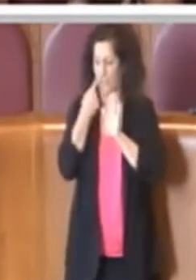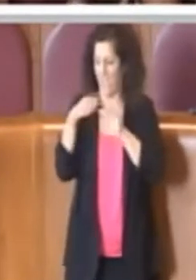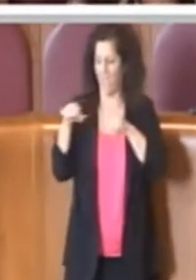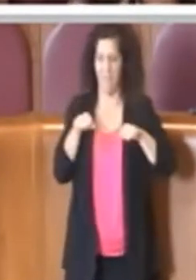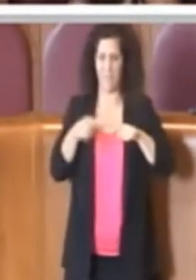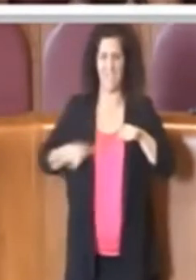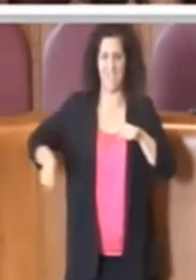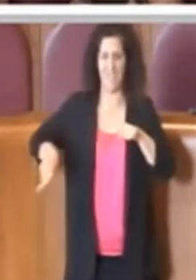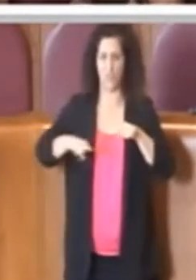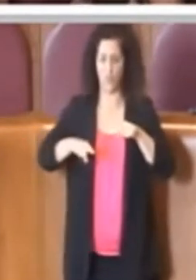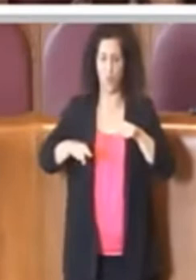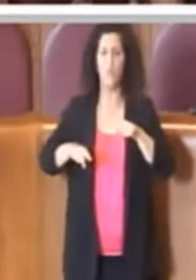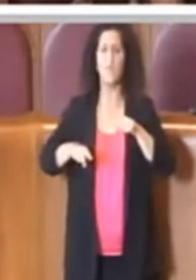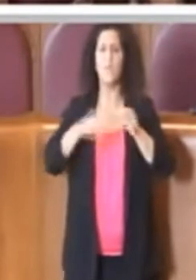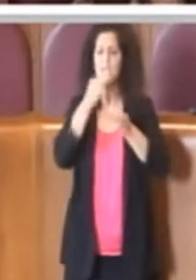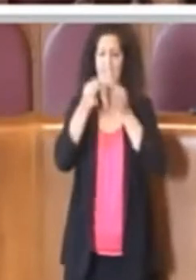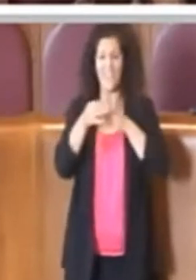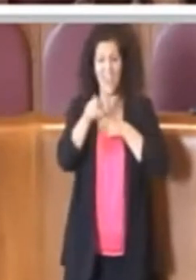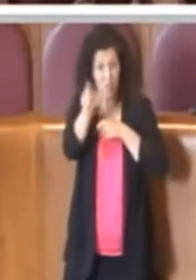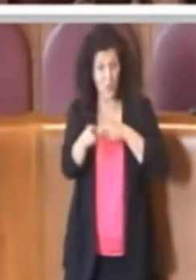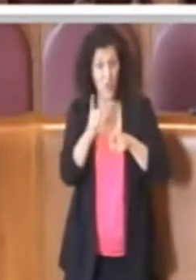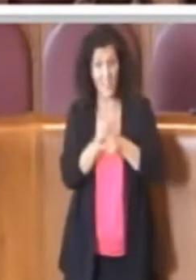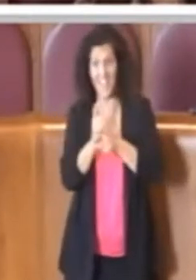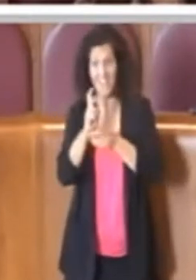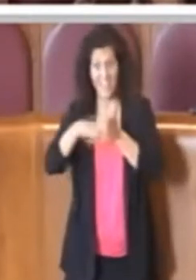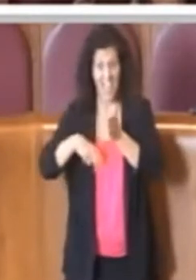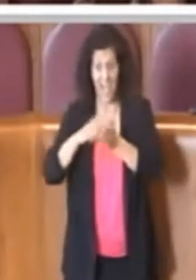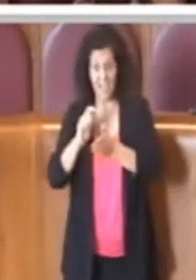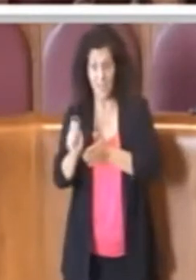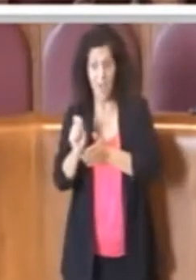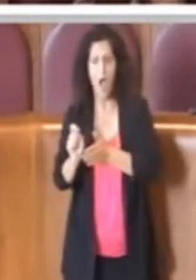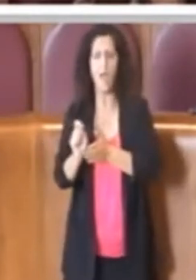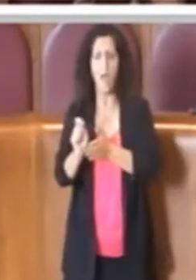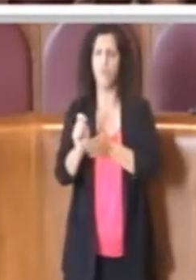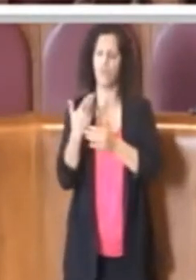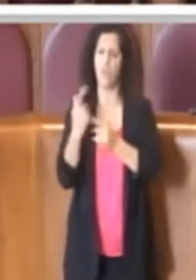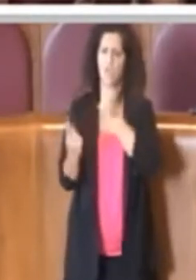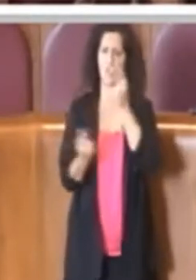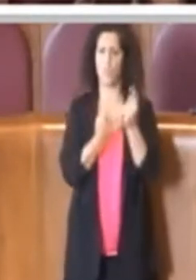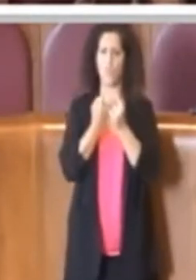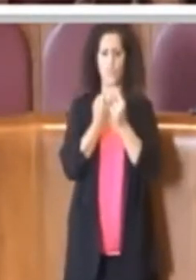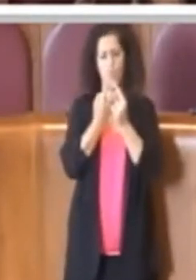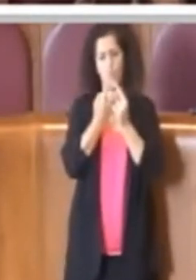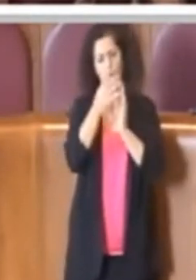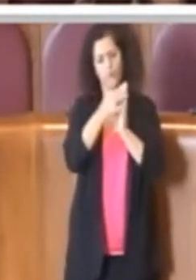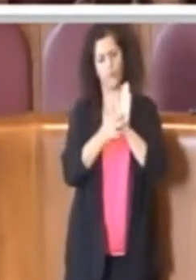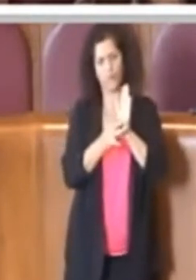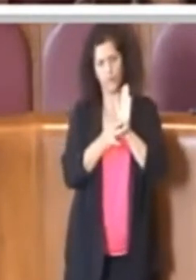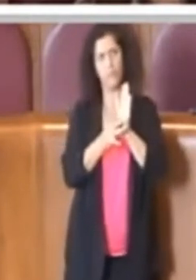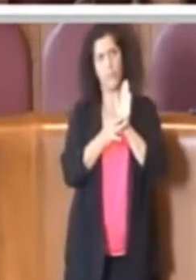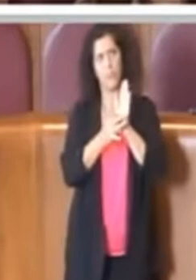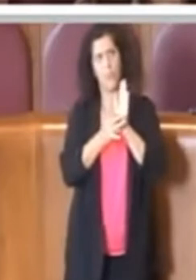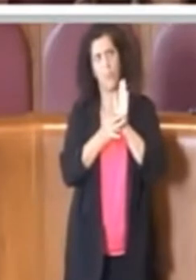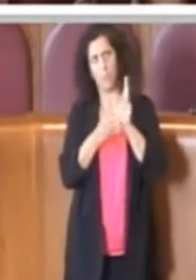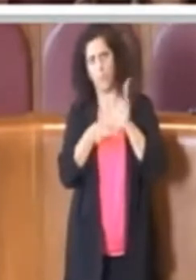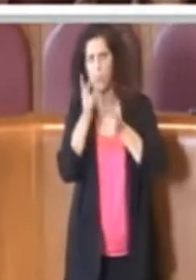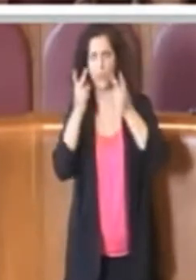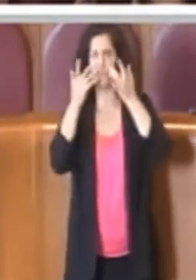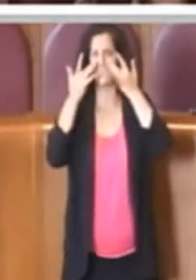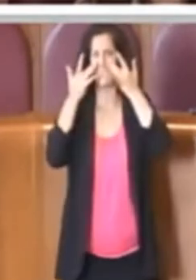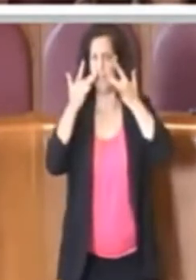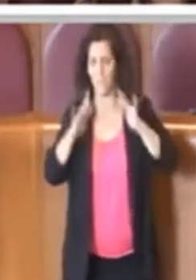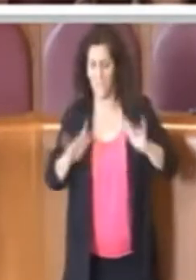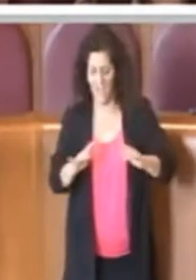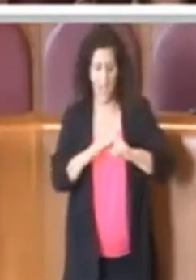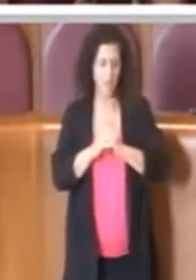innanzi a un quadro normativo estremamente semplificato. Allora io partirei dal fondo, quindi dall'ultima pagina,